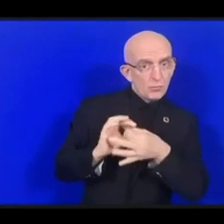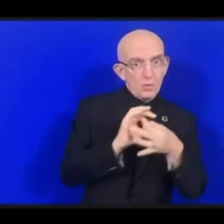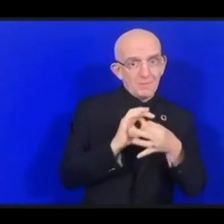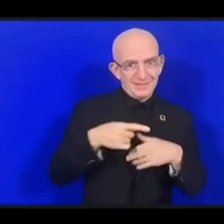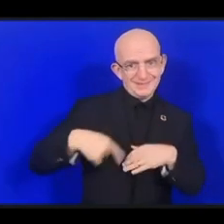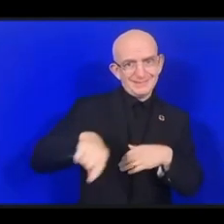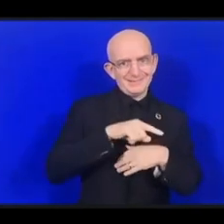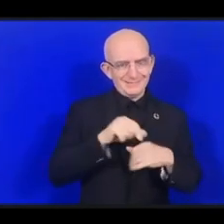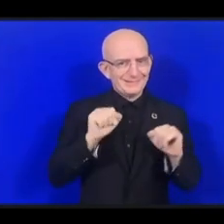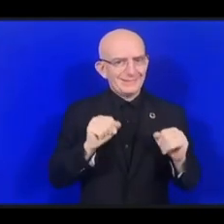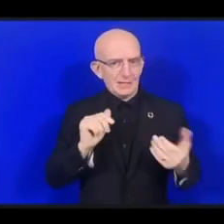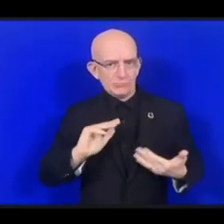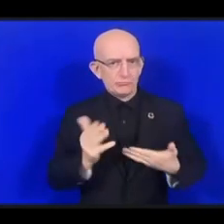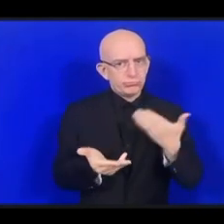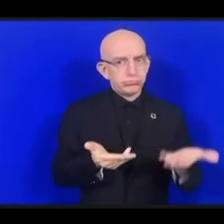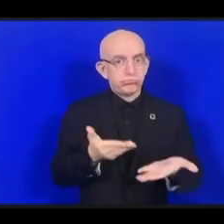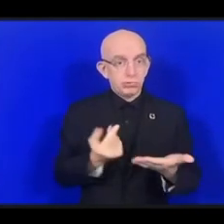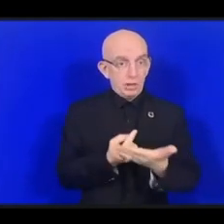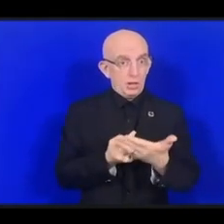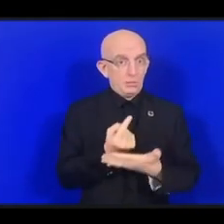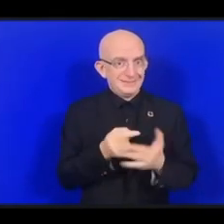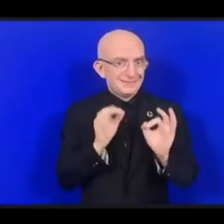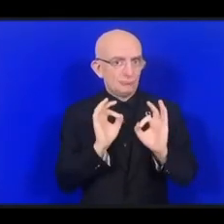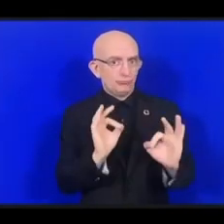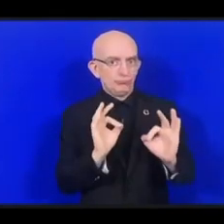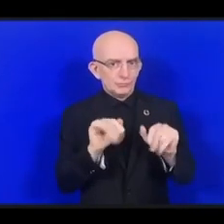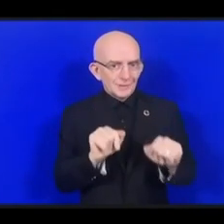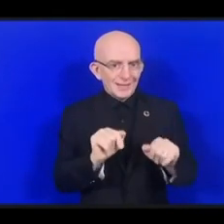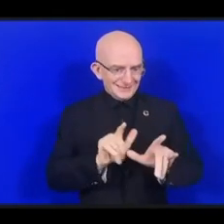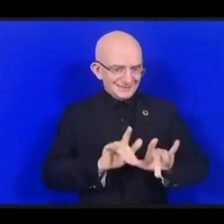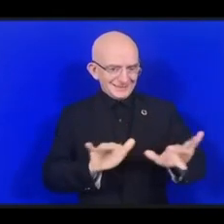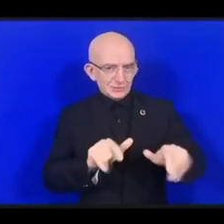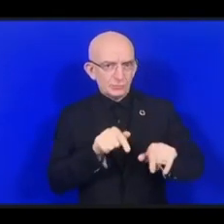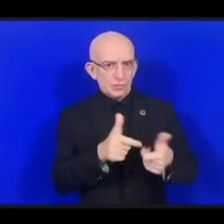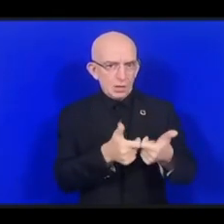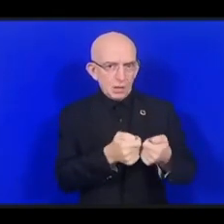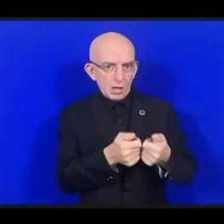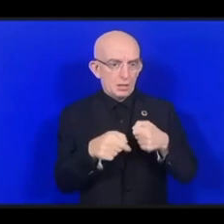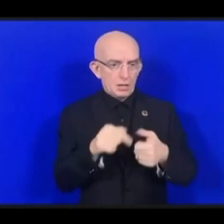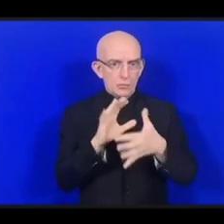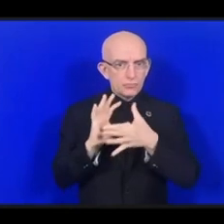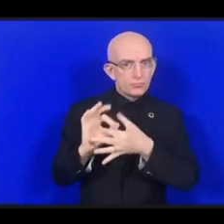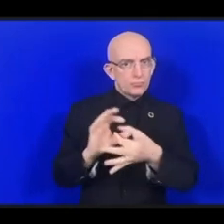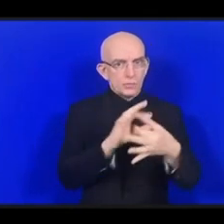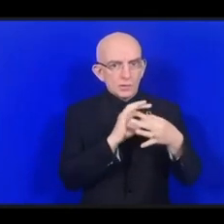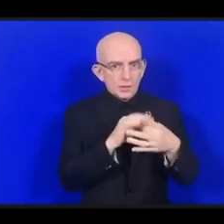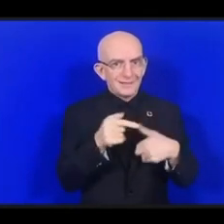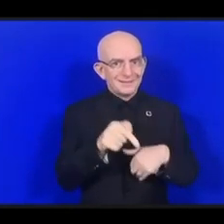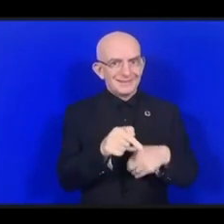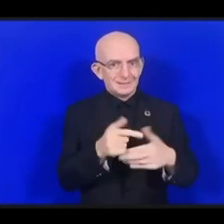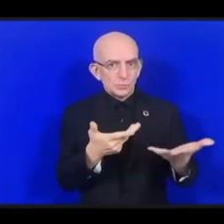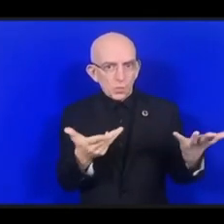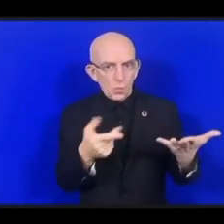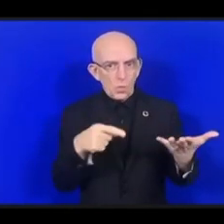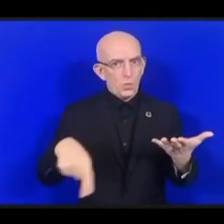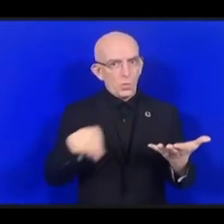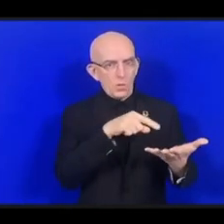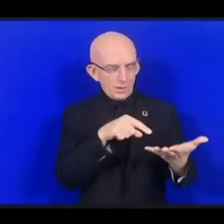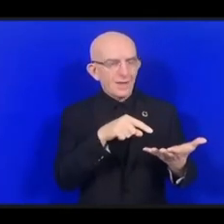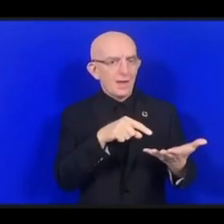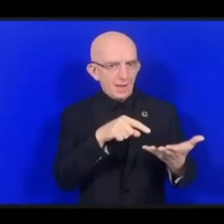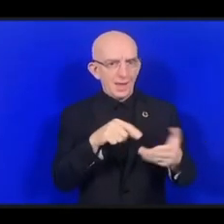цифрового сотрудничества, в том числе по вопросу искусственного интеллекта, передачи технологий и учетом прав